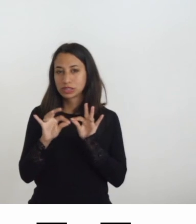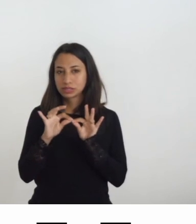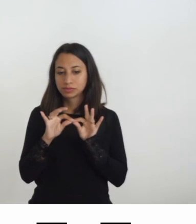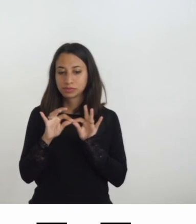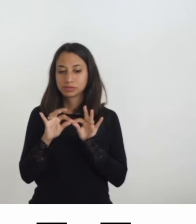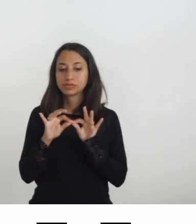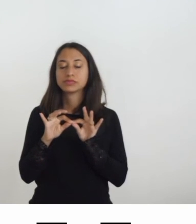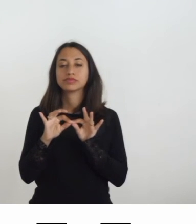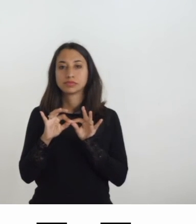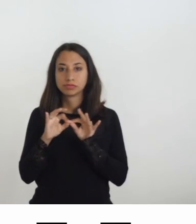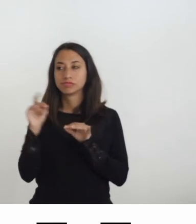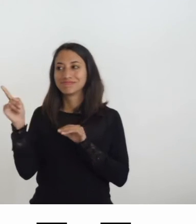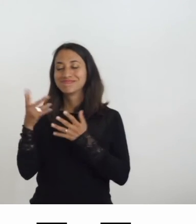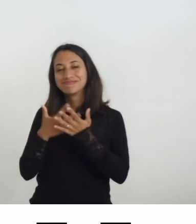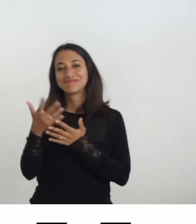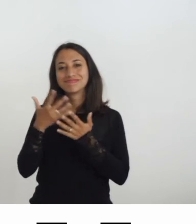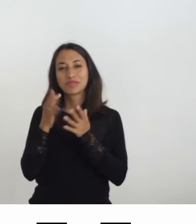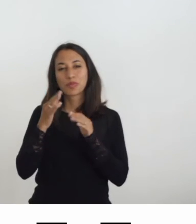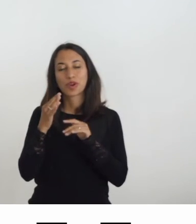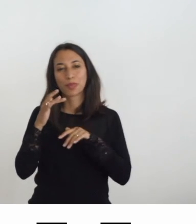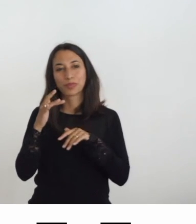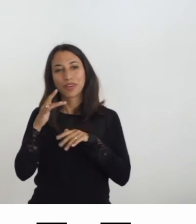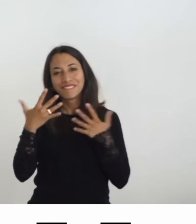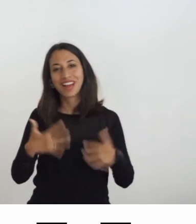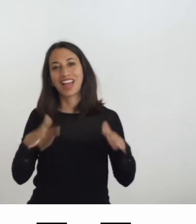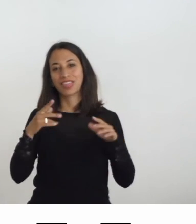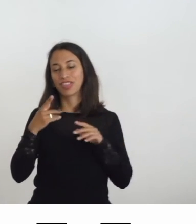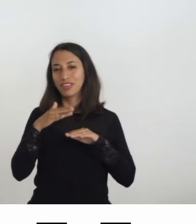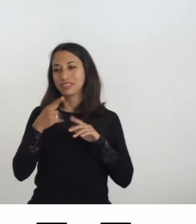racconta l'esperienza dello scorso anno con